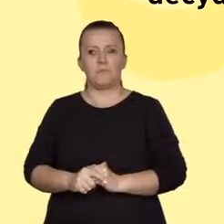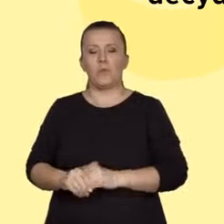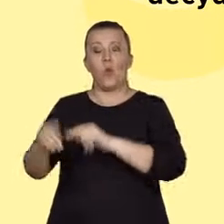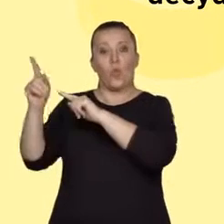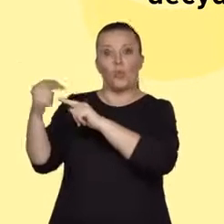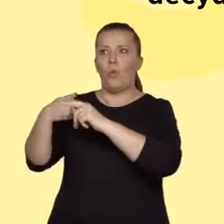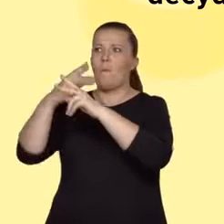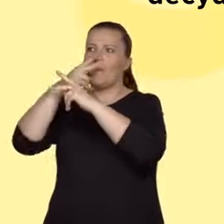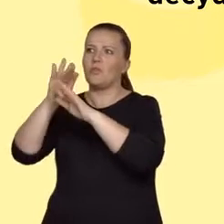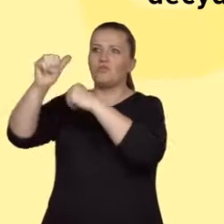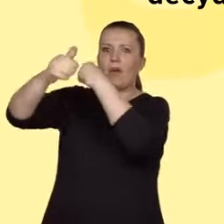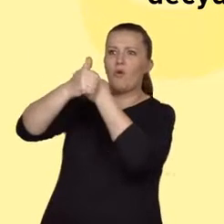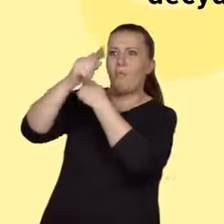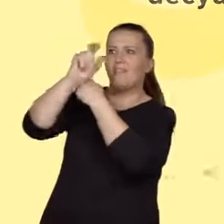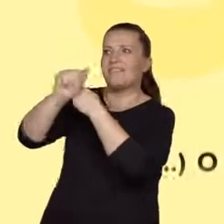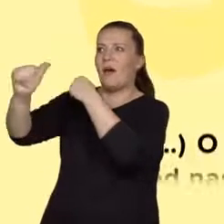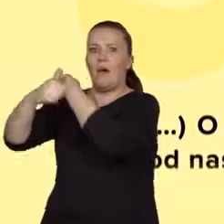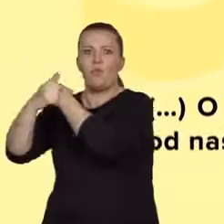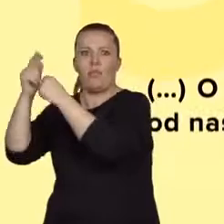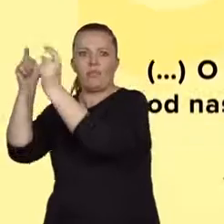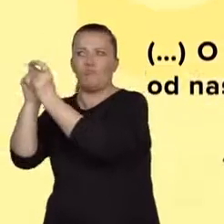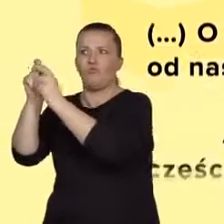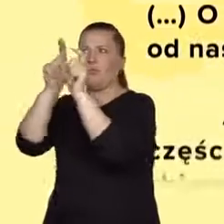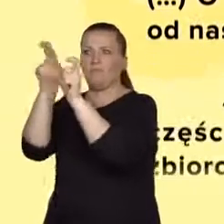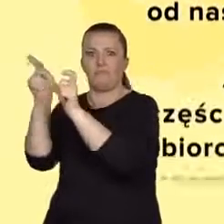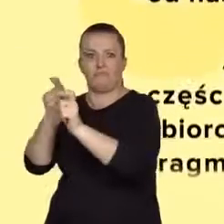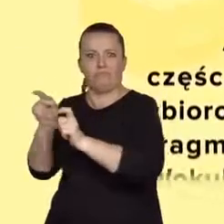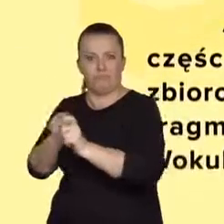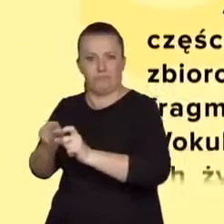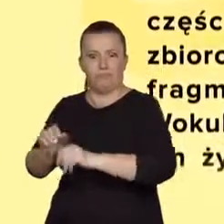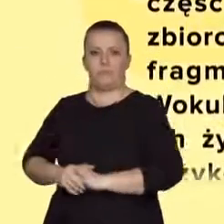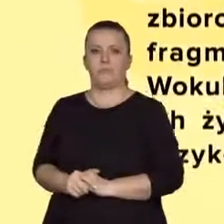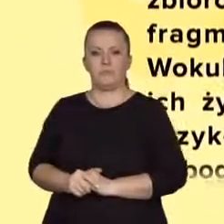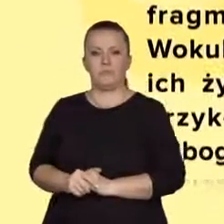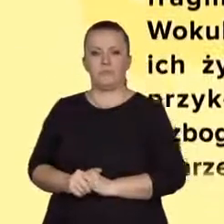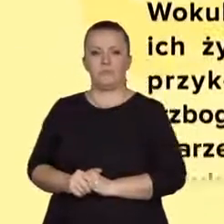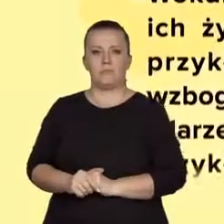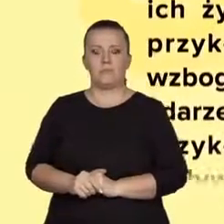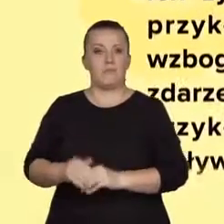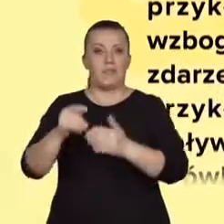wolną wolą, jak i siłami niezależnymi od człowieka. Oczywiście przedstawione powrzej schematy nie są jedynymi możliwymi, nawet w rozprawce.